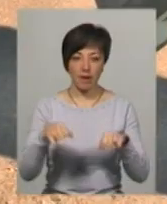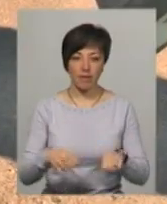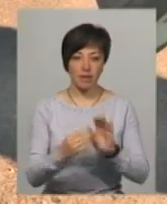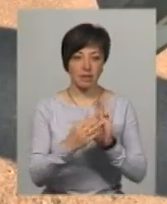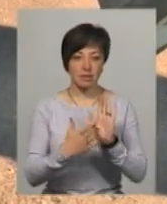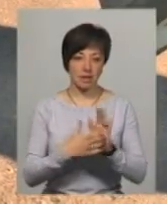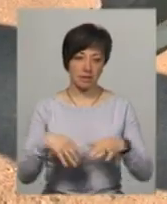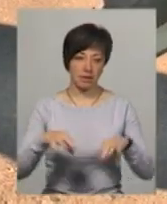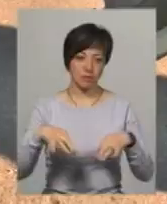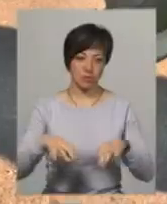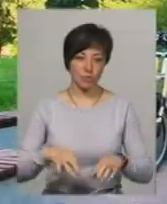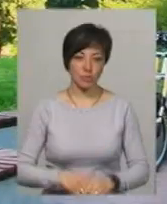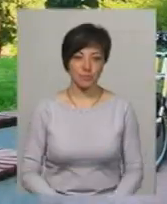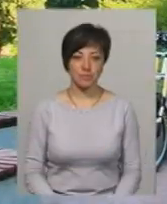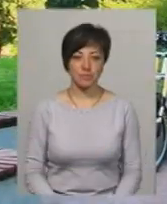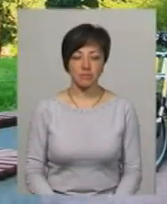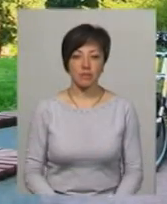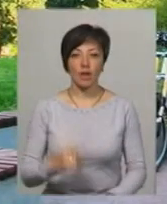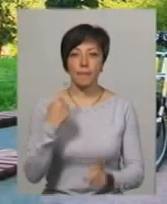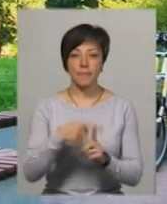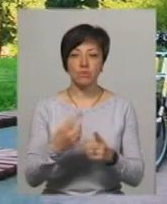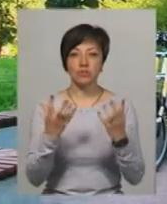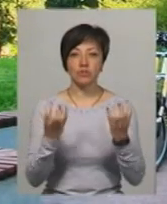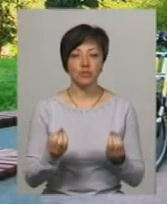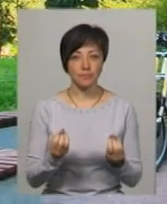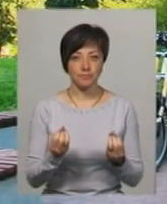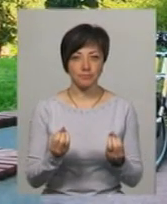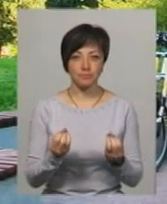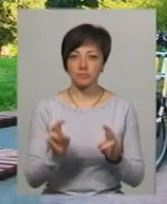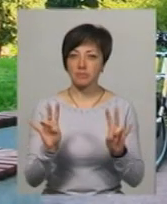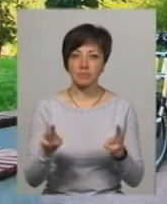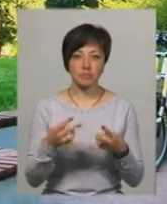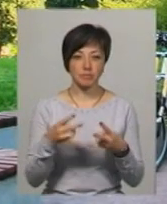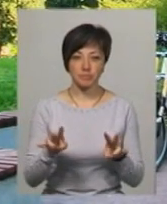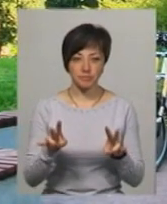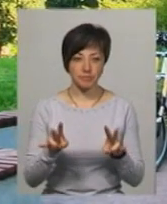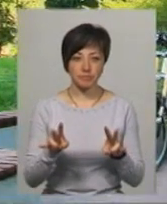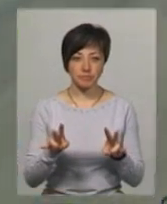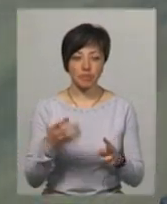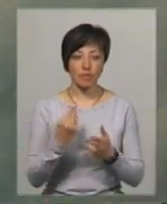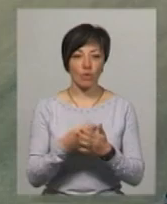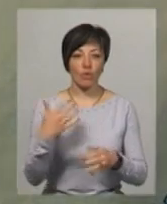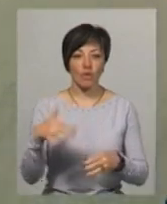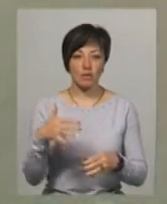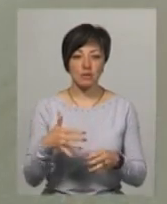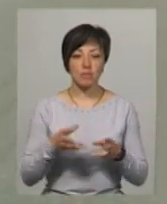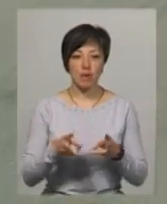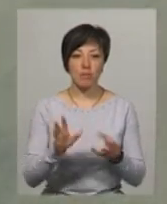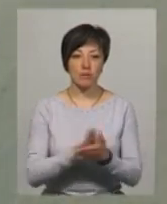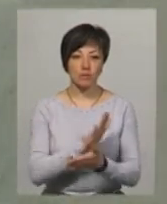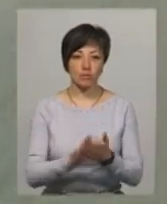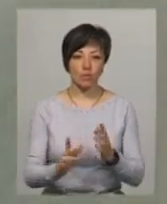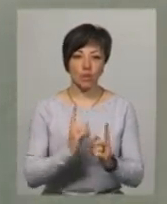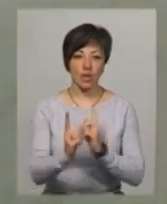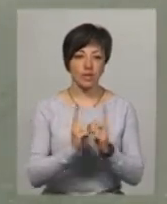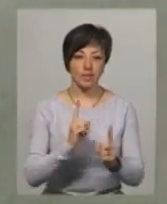реєстрація транспортного засобу. Плюс такому транспорту, що не потрібно платити за дорогове тісне паливо. Майже безкоштовно їздиш